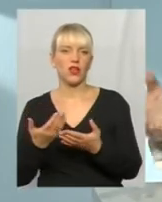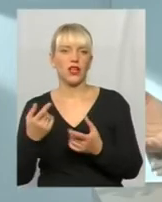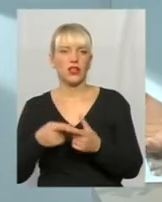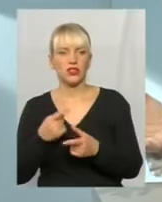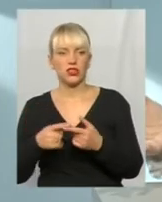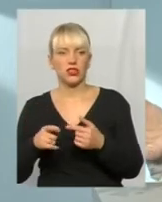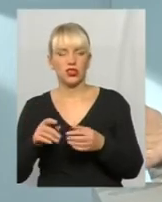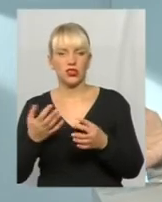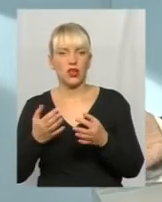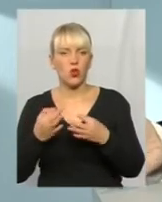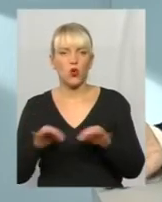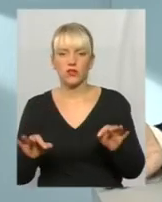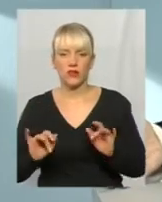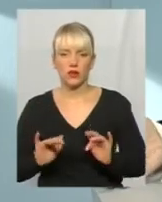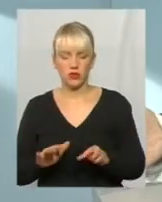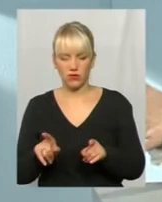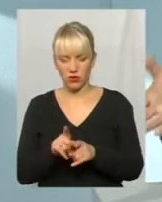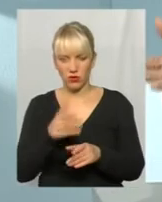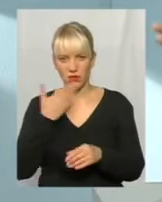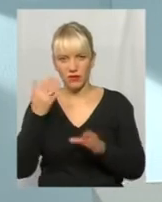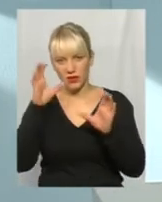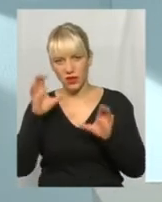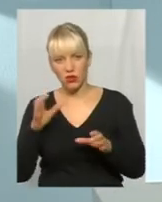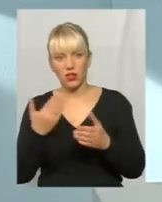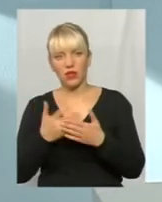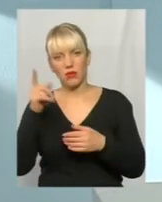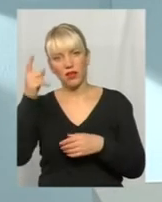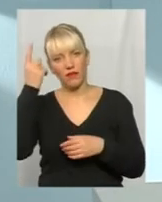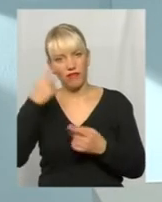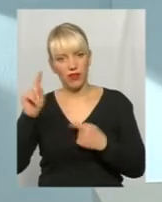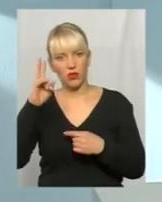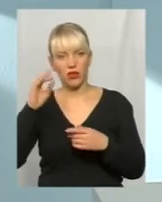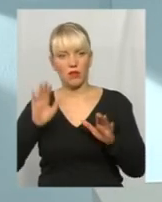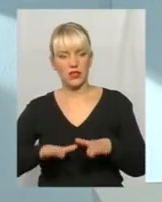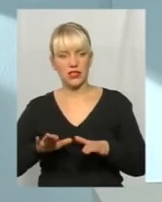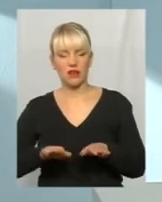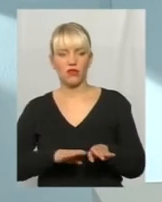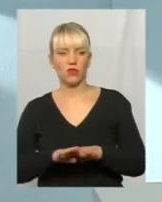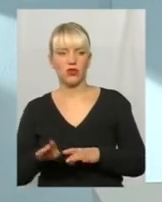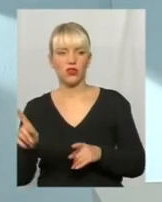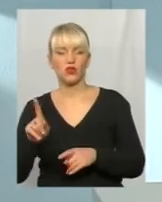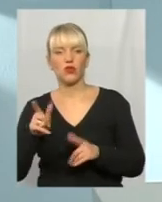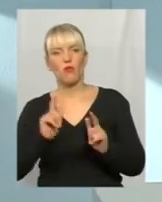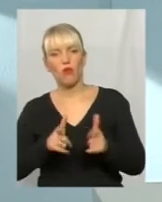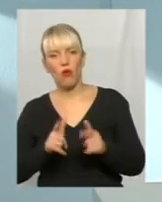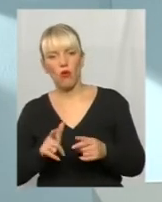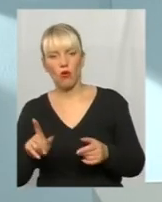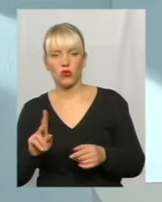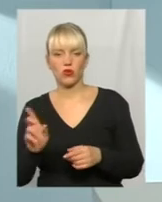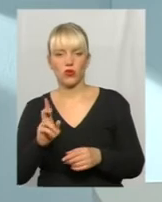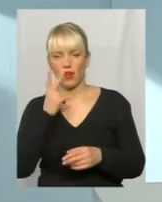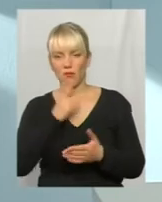дозвольної процедури такої нема в законі, а її придумують на місцевому рівні, щось погоджувати, що не